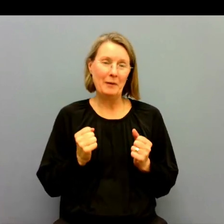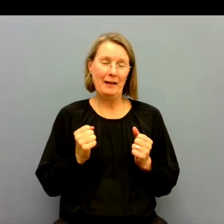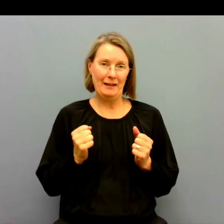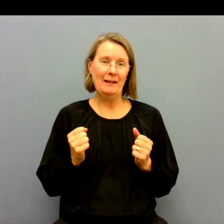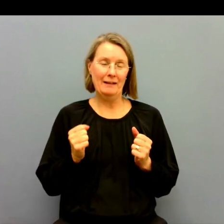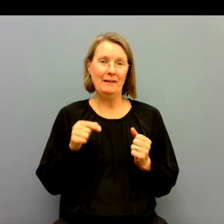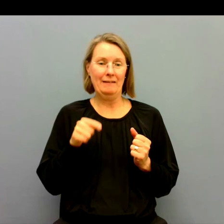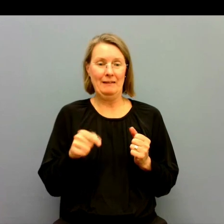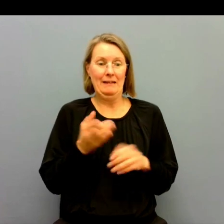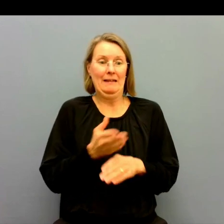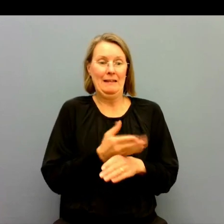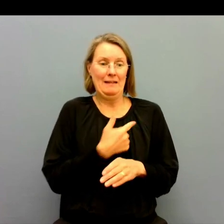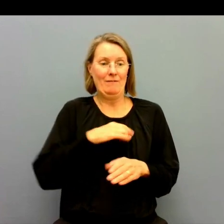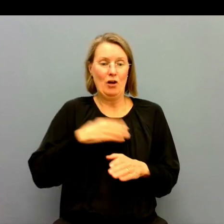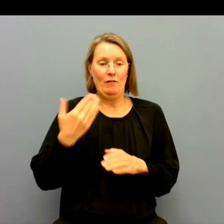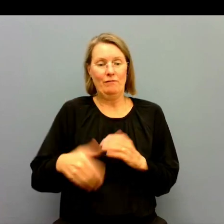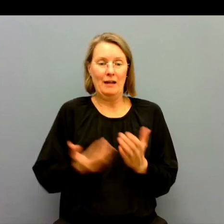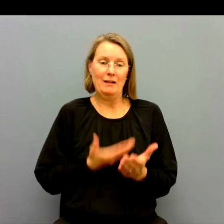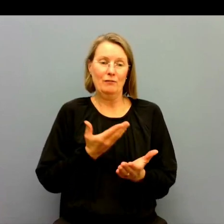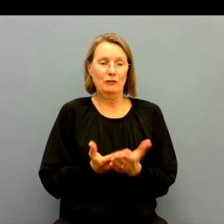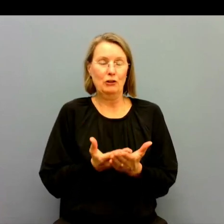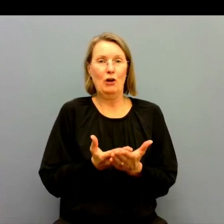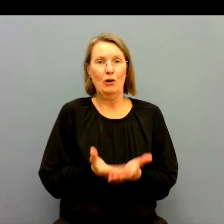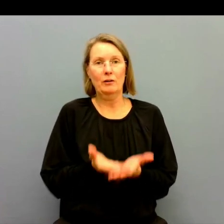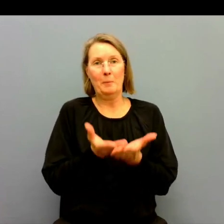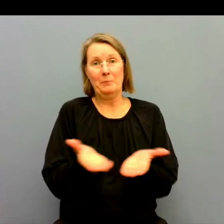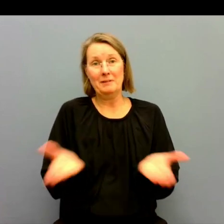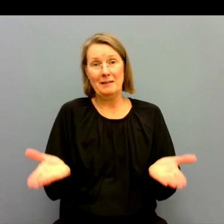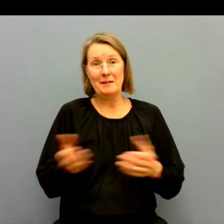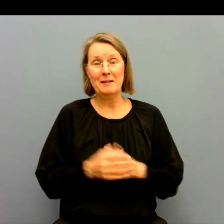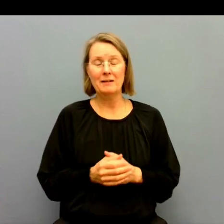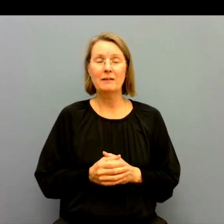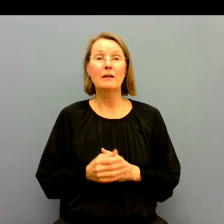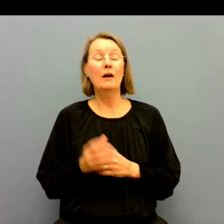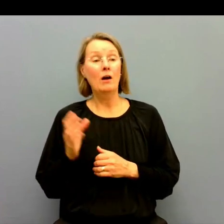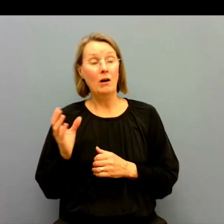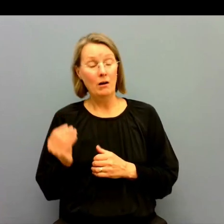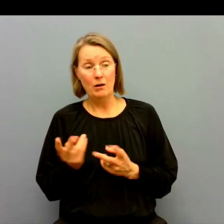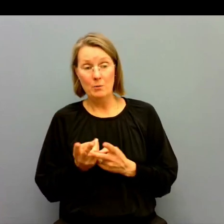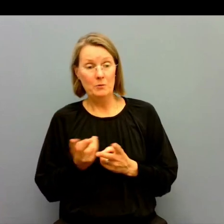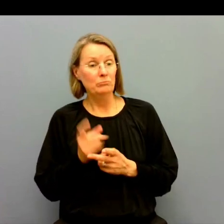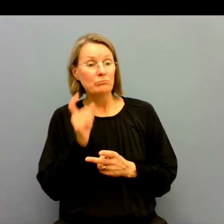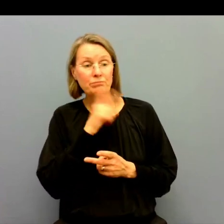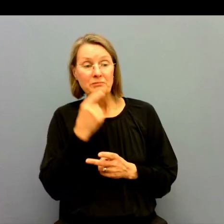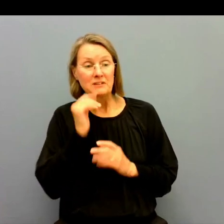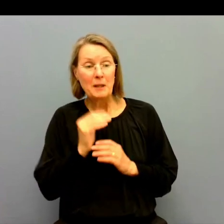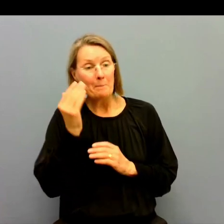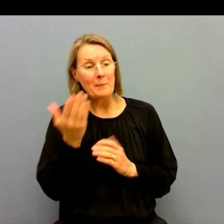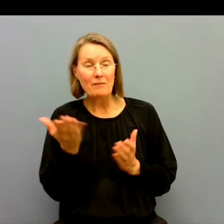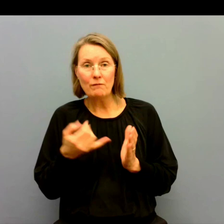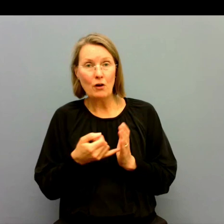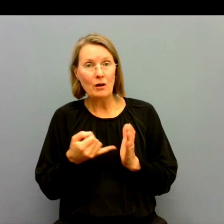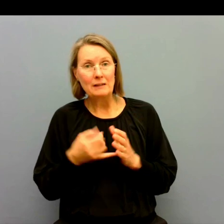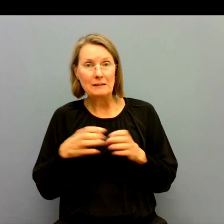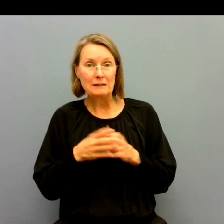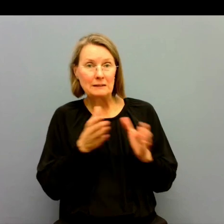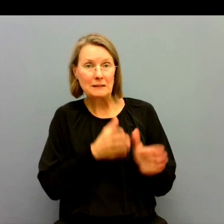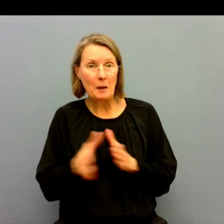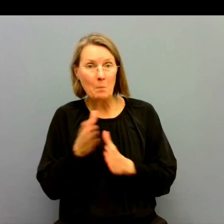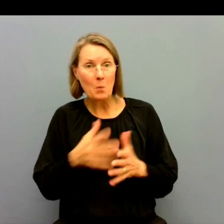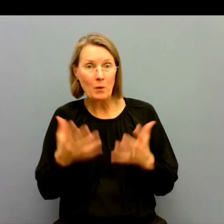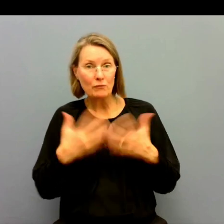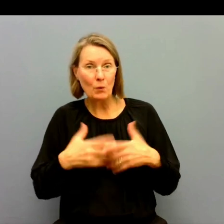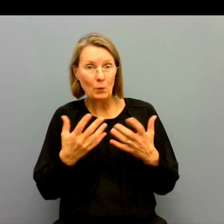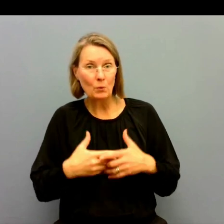innan vi har ett förslag på bordet. Det går inte att säga något mer om vad den här samordningen